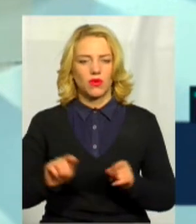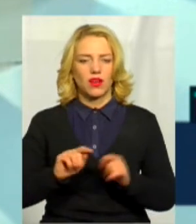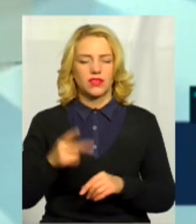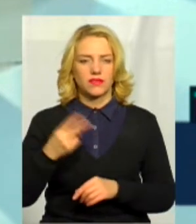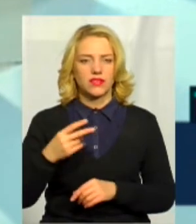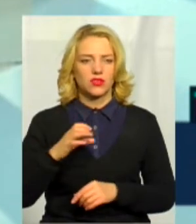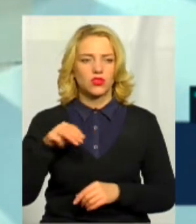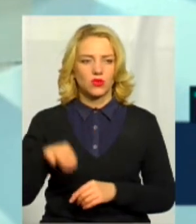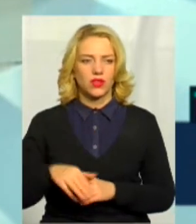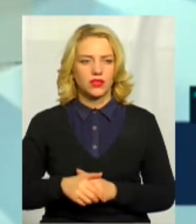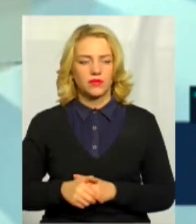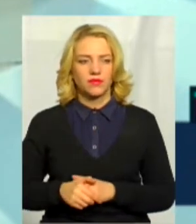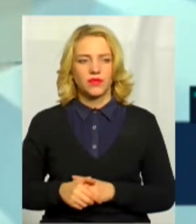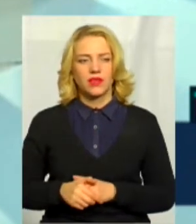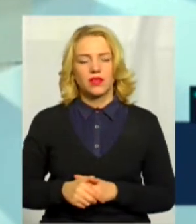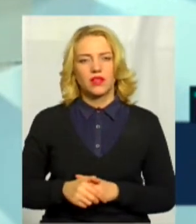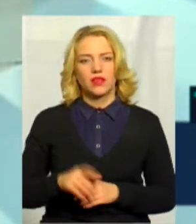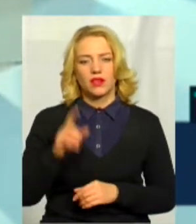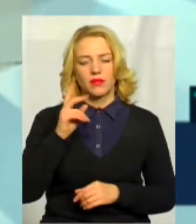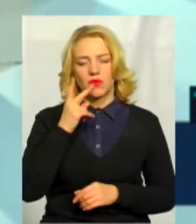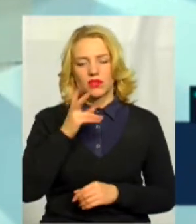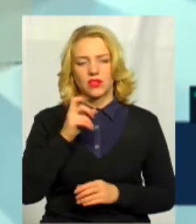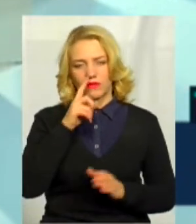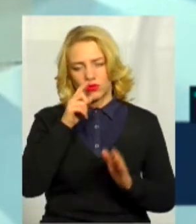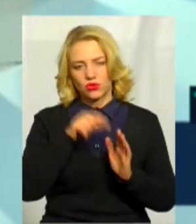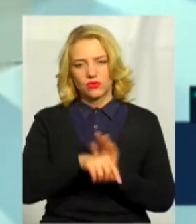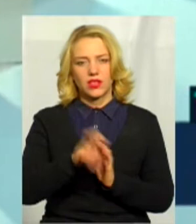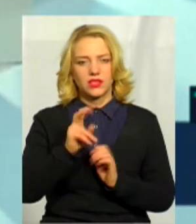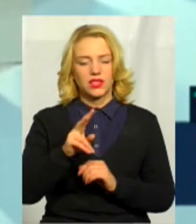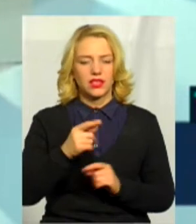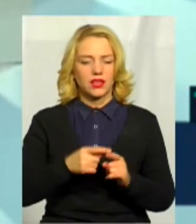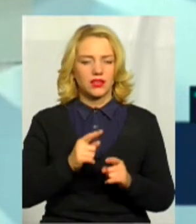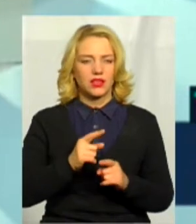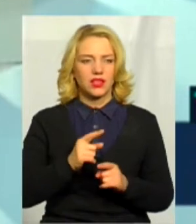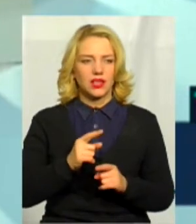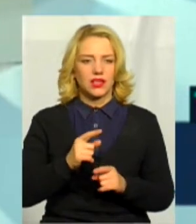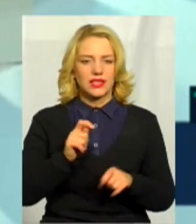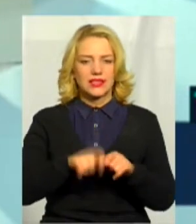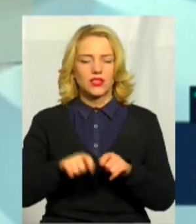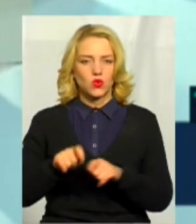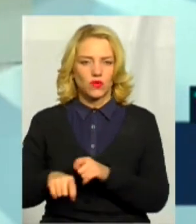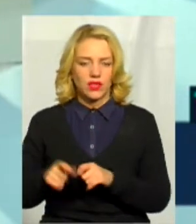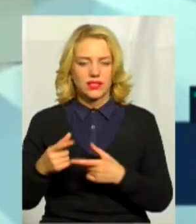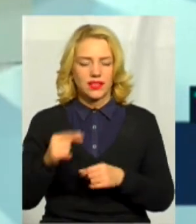столітті. Показувати, як вона втручалася, як вона цензурувала усе, де втручалася.